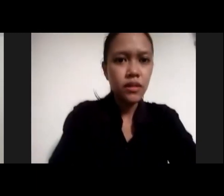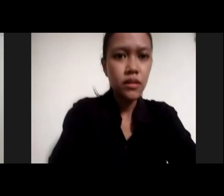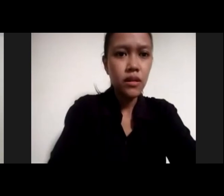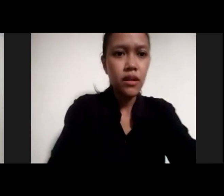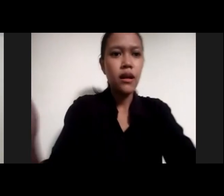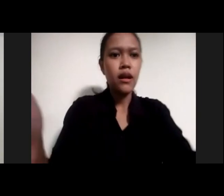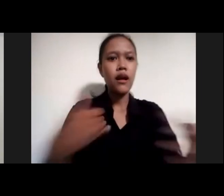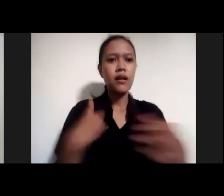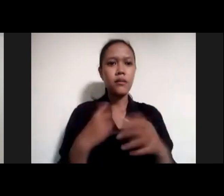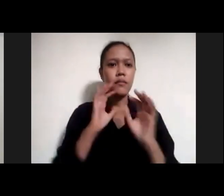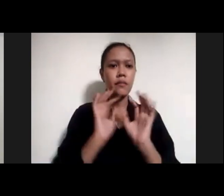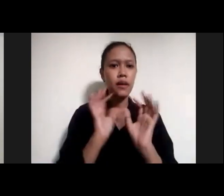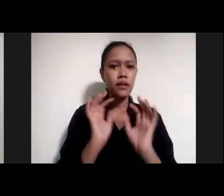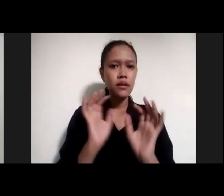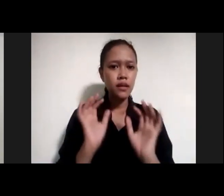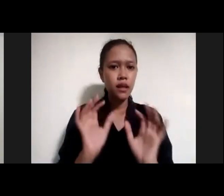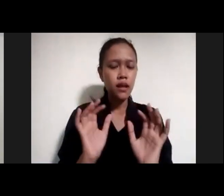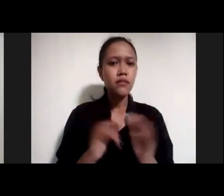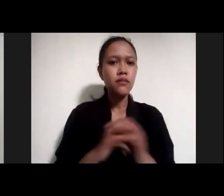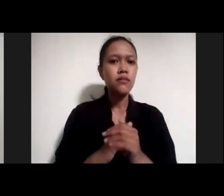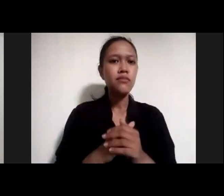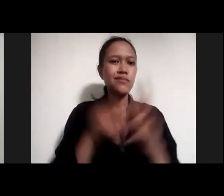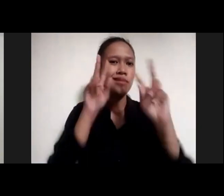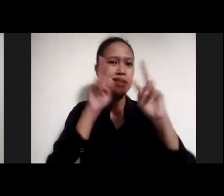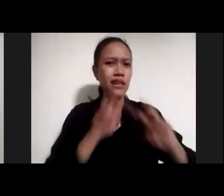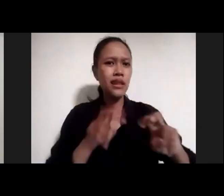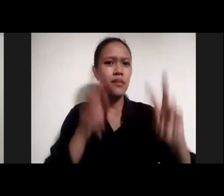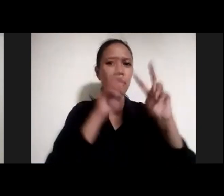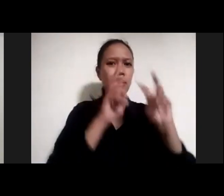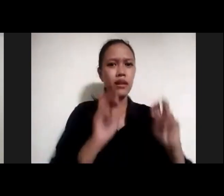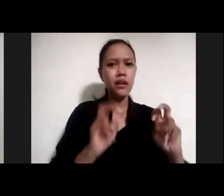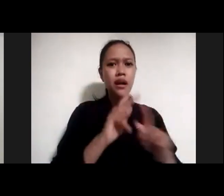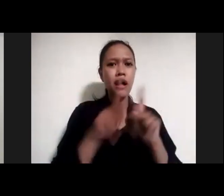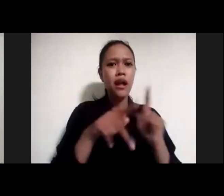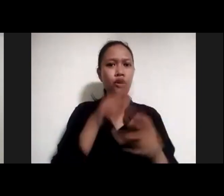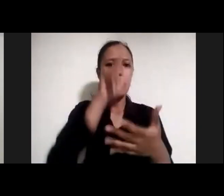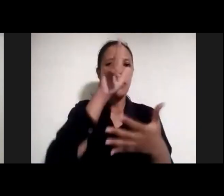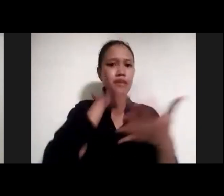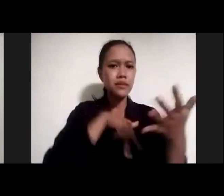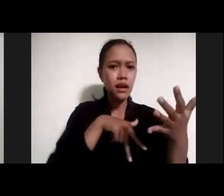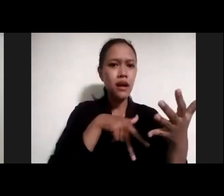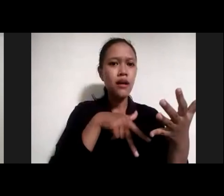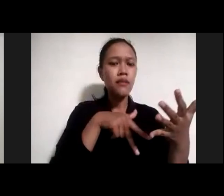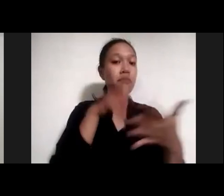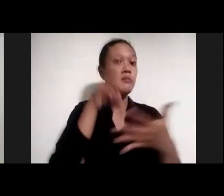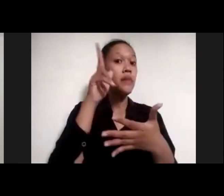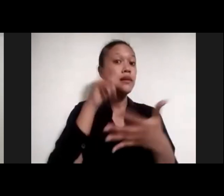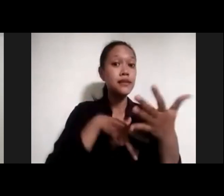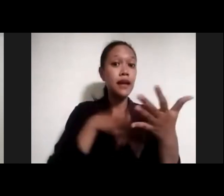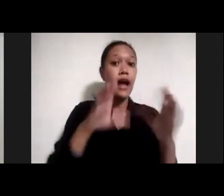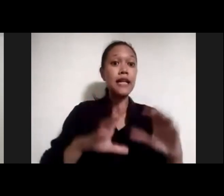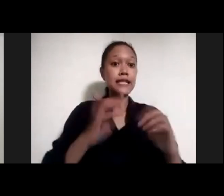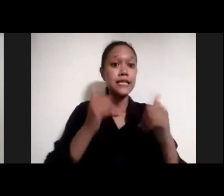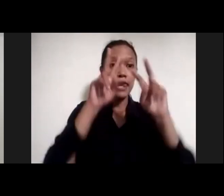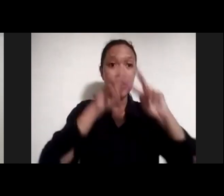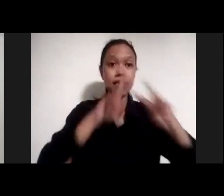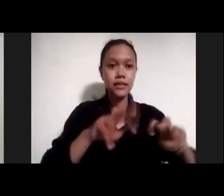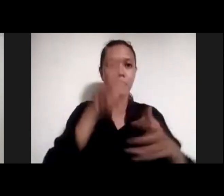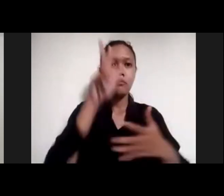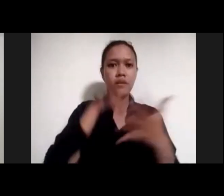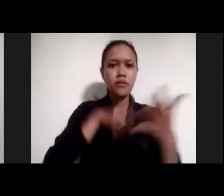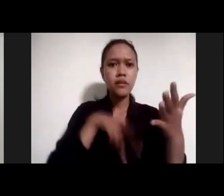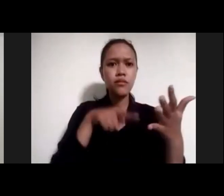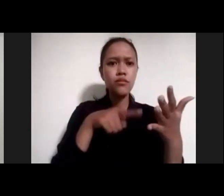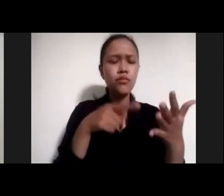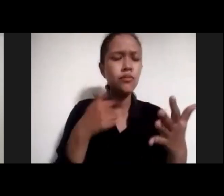sekali riset-riset yang kalau kita baca papernya atau kita baca hasil risetnya itu pusing banget dan